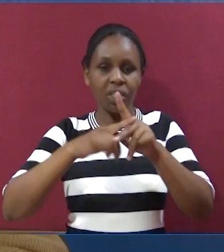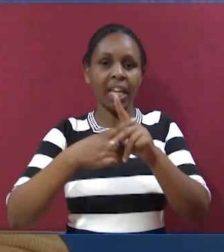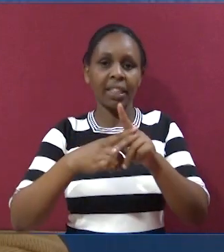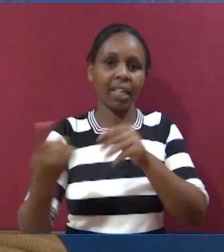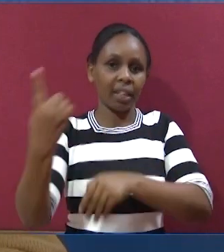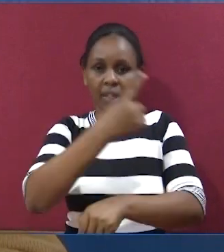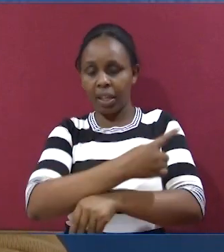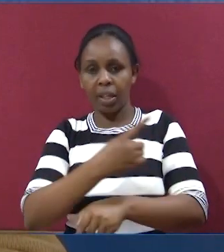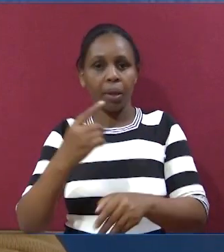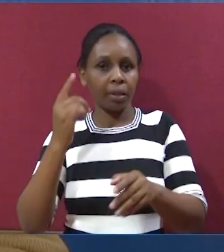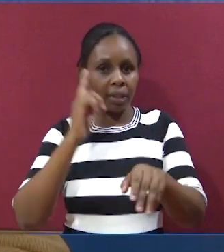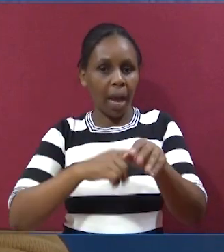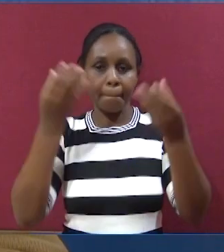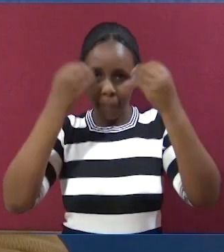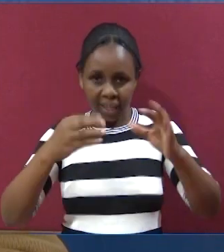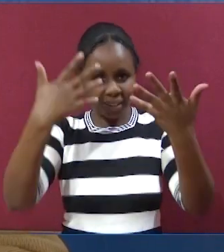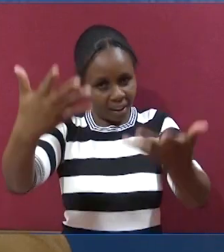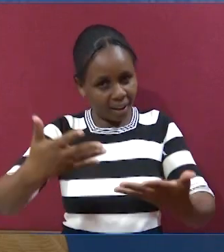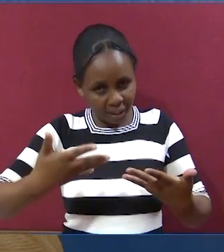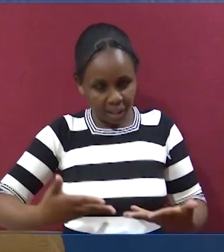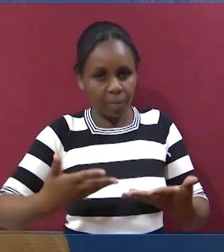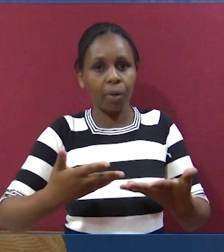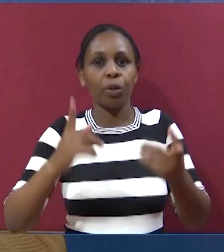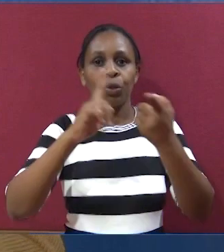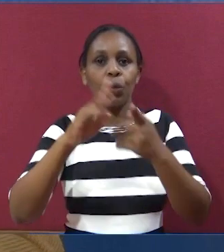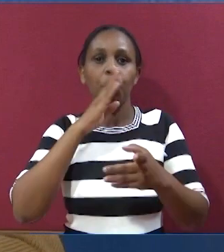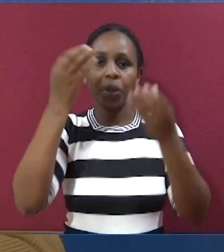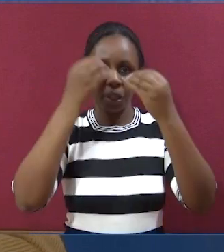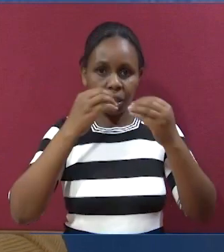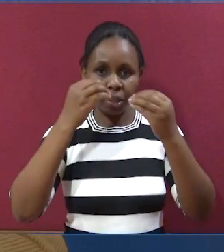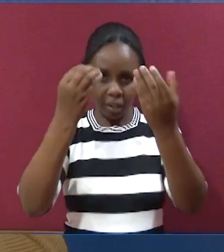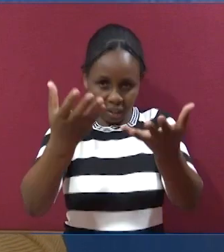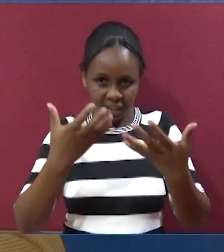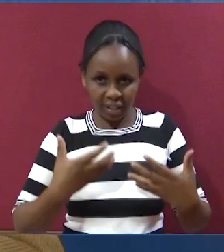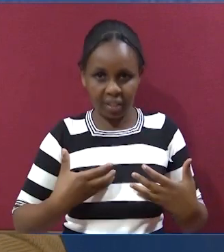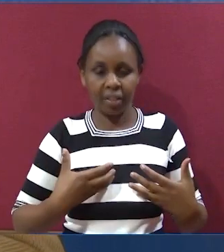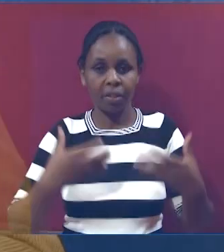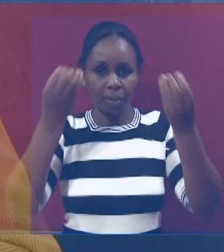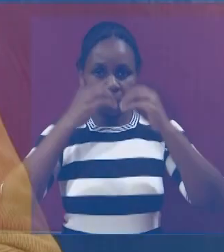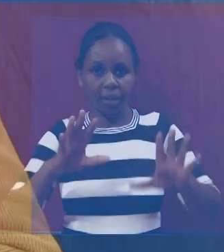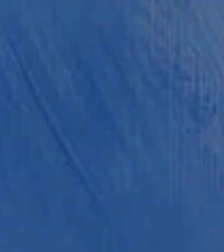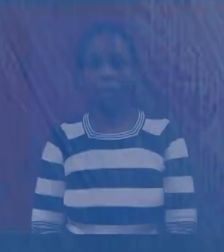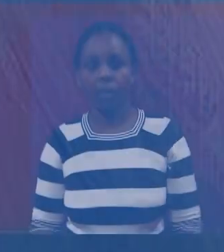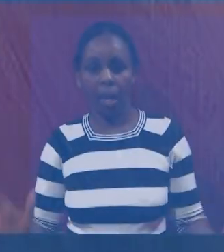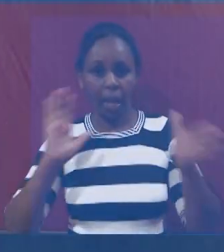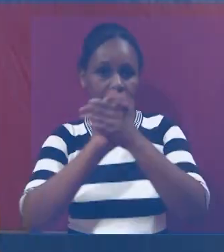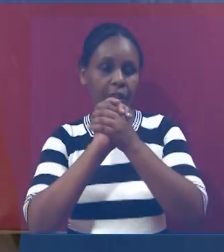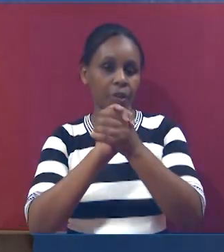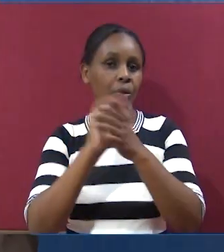Ili tukaweze kuwanza siku tukiwa tumembarikiwa. Karibu, tukaweze kupokea mbaraka.